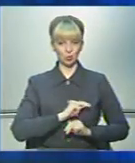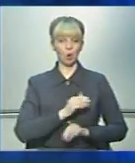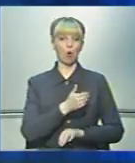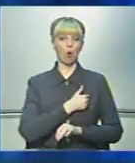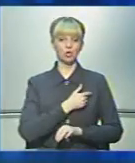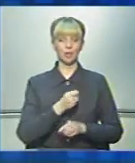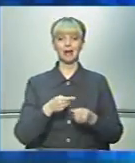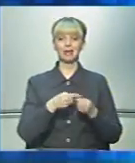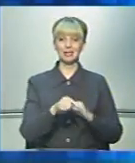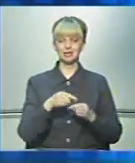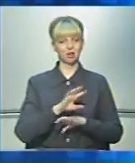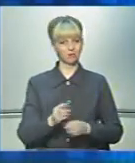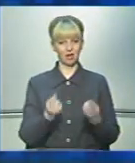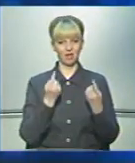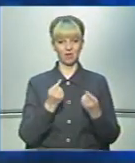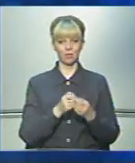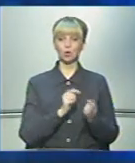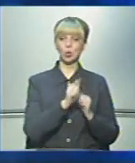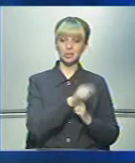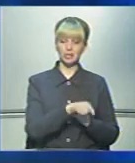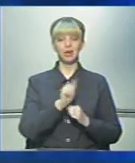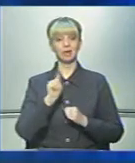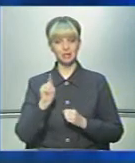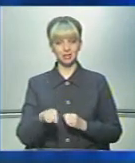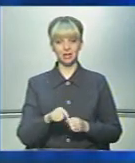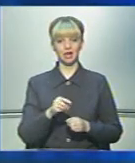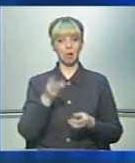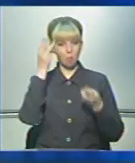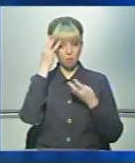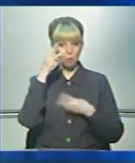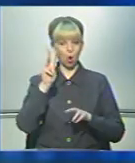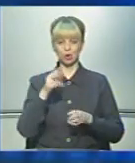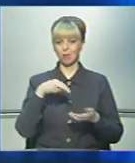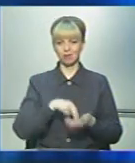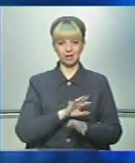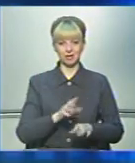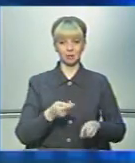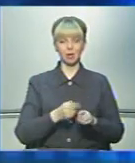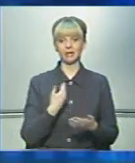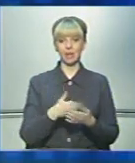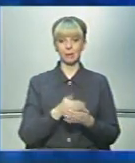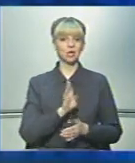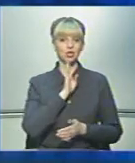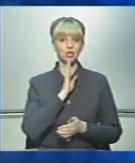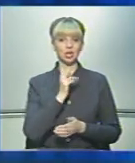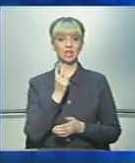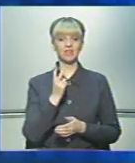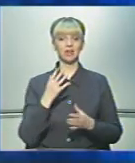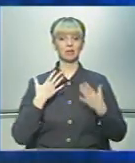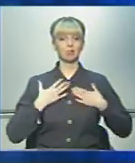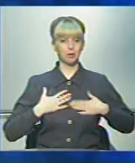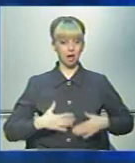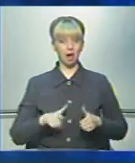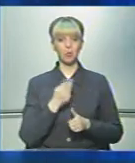Хоча різниця невелика, бо що ті, що інші, модниками не стануть. Так, як, до прикладу, жінці дві сукні